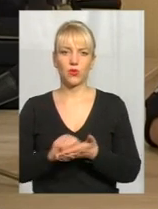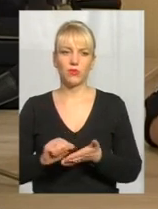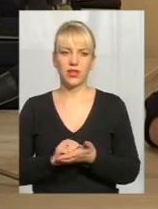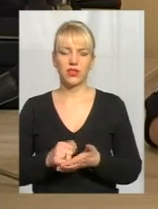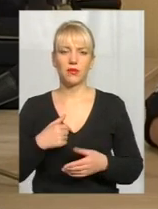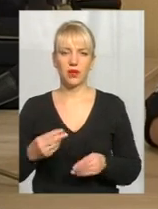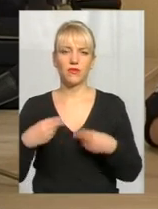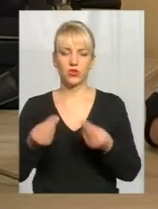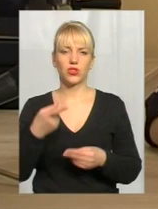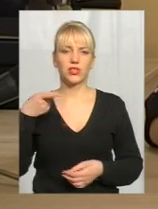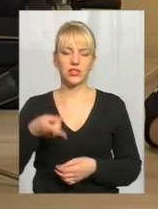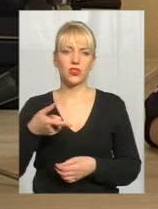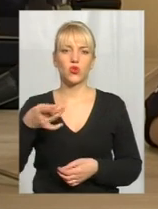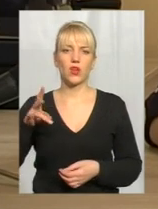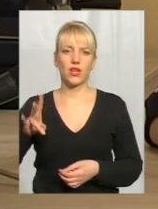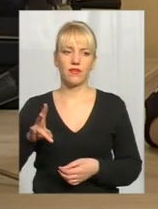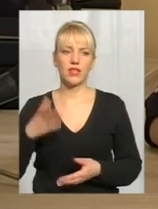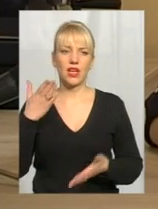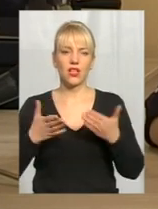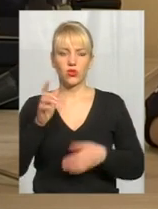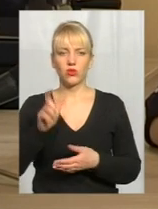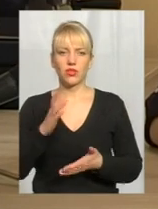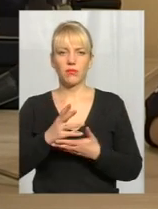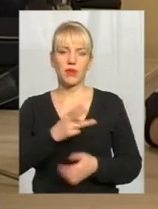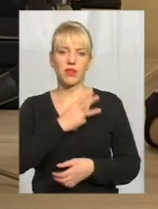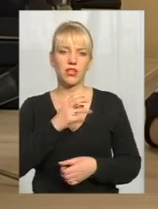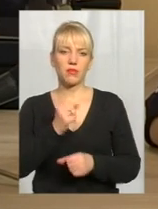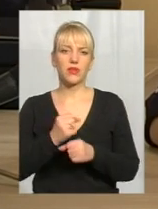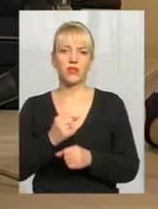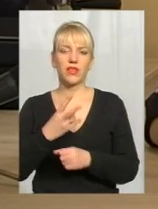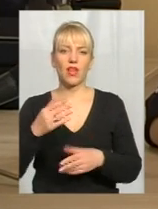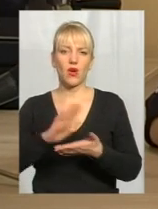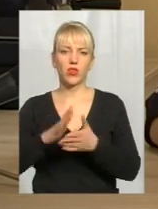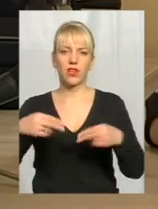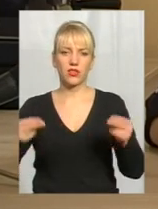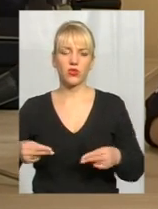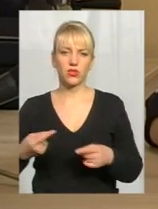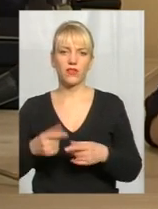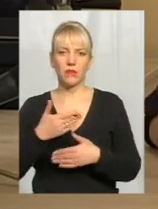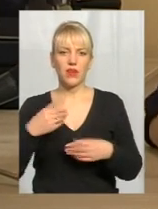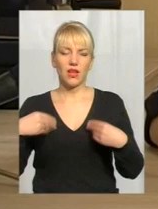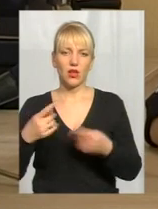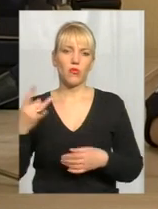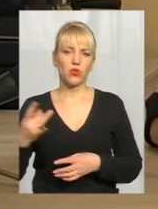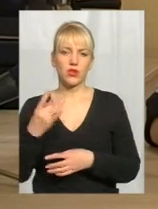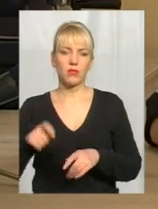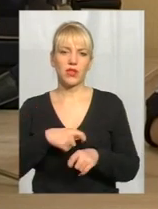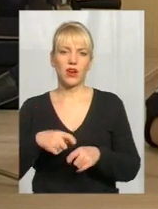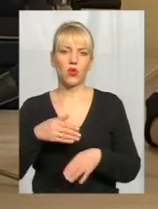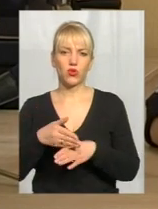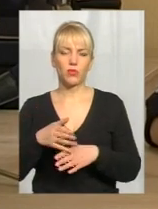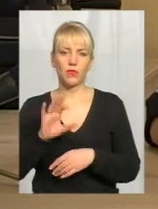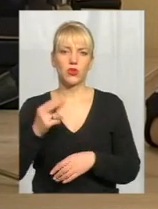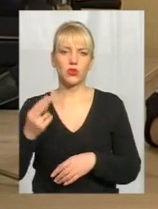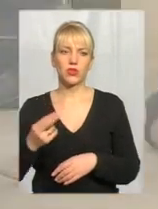їм одну тисячу гривень. Якщо людина має бажання працювати на контрактній основі, ми даємо таку одноразову матеріальну допомогу в